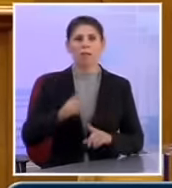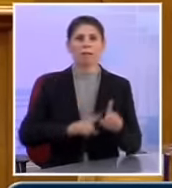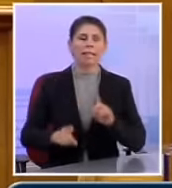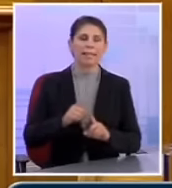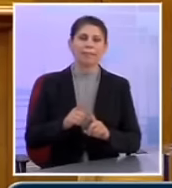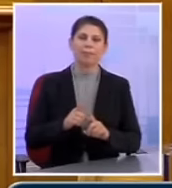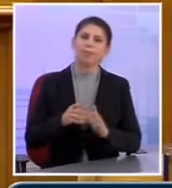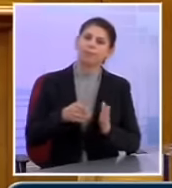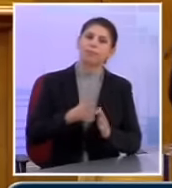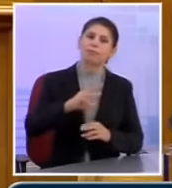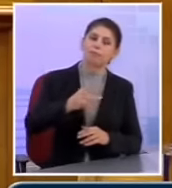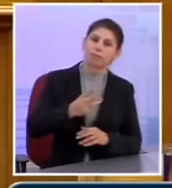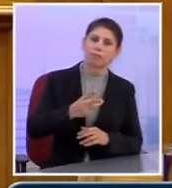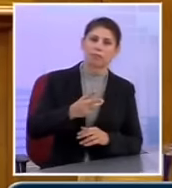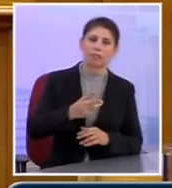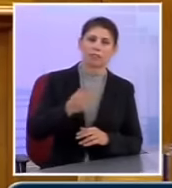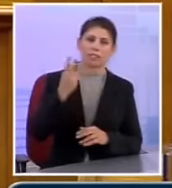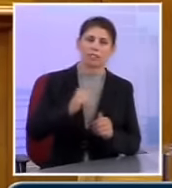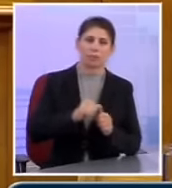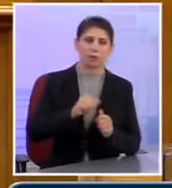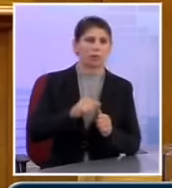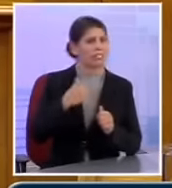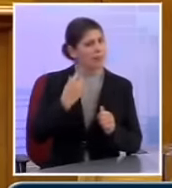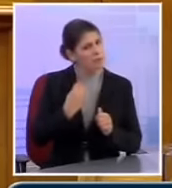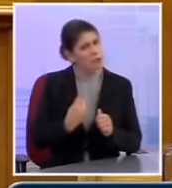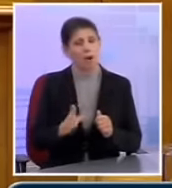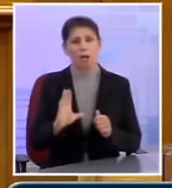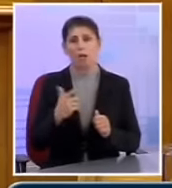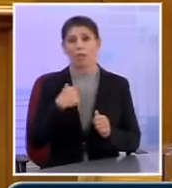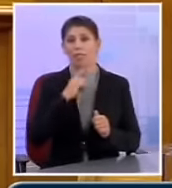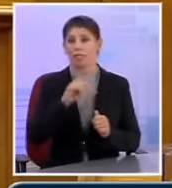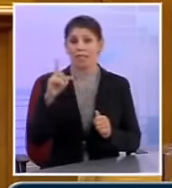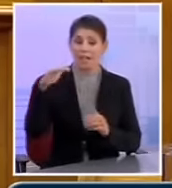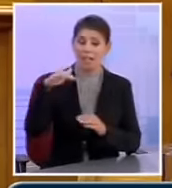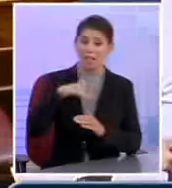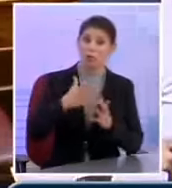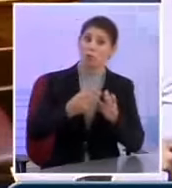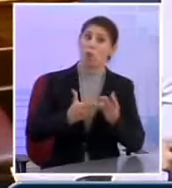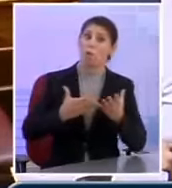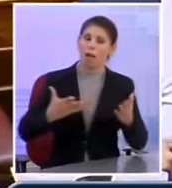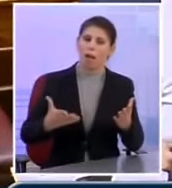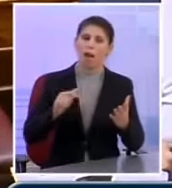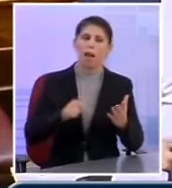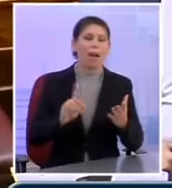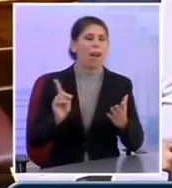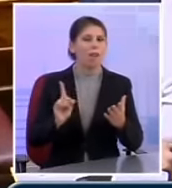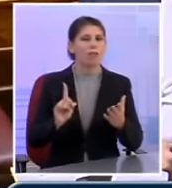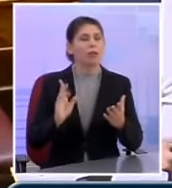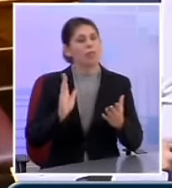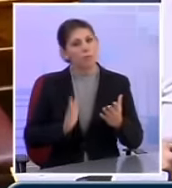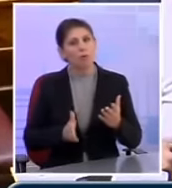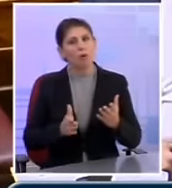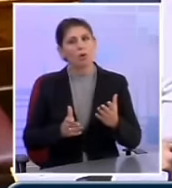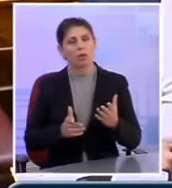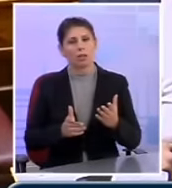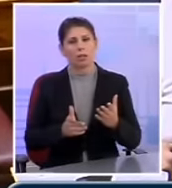τάση για το τρίτο τρίμηνο. Και είναι καλύτερο. Δεν είναι η ύφεση όσο μεγάλη. Αυτό όμως δεν θα μπορούσε να